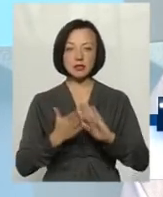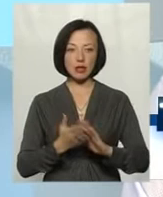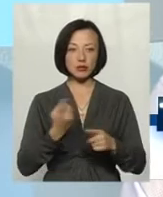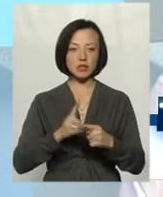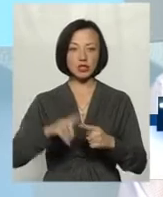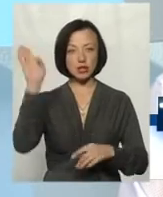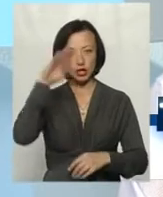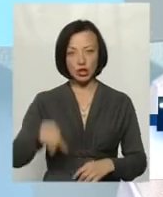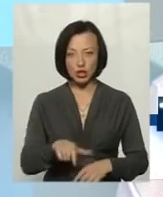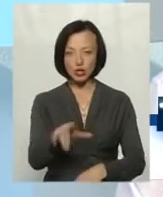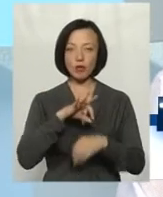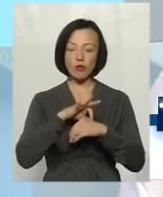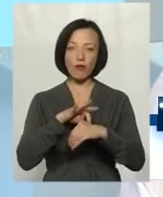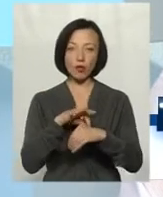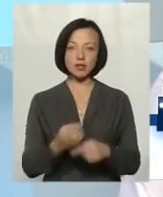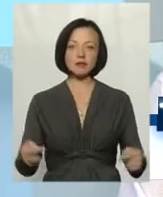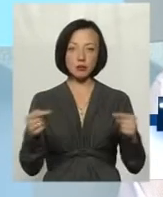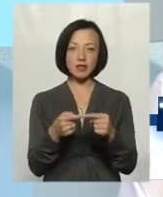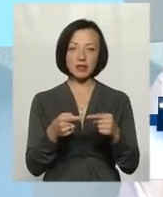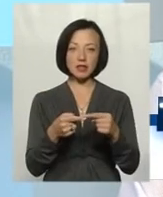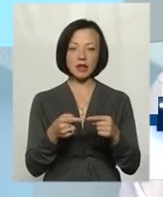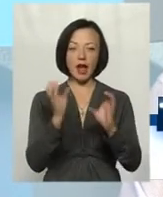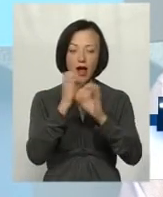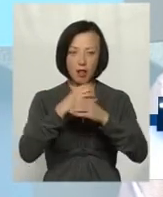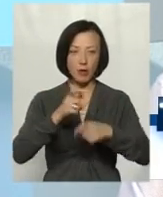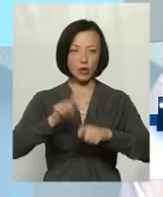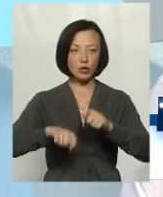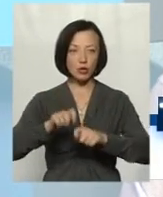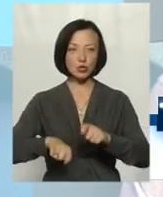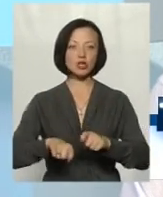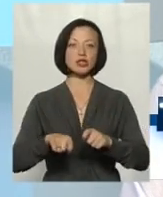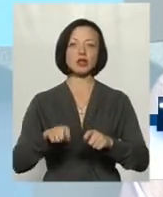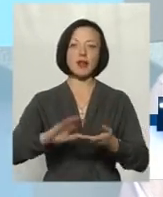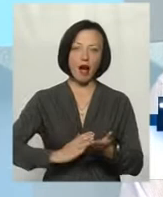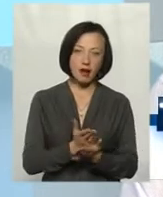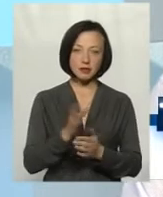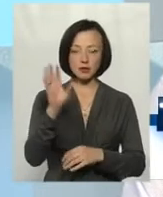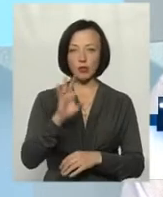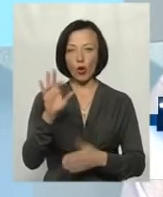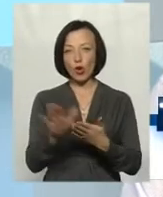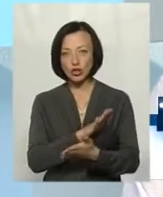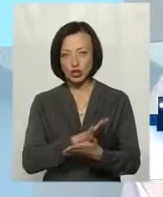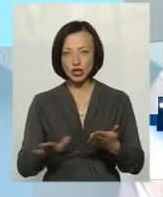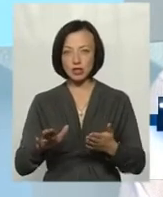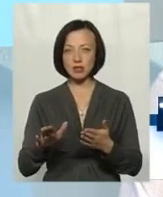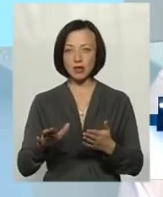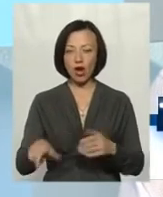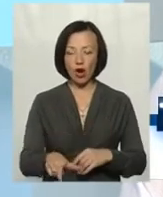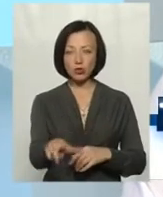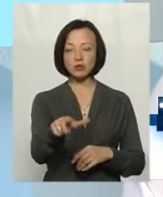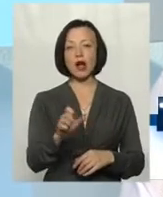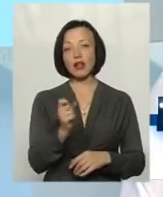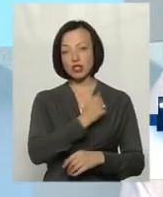цієї річки, проводилися відповідні інструментально-лабораторні дослідження, якості проводилася розчистка русла. Але,